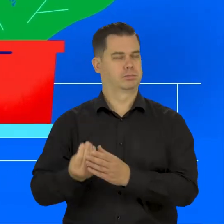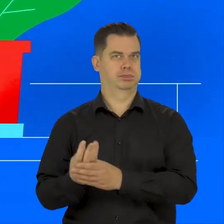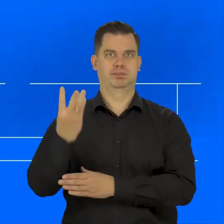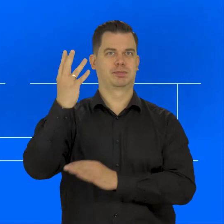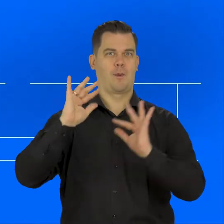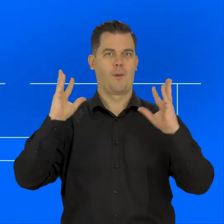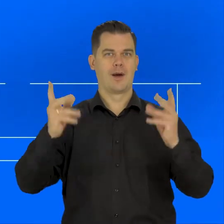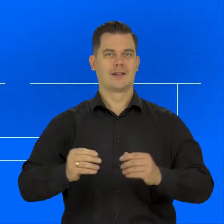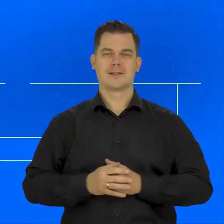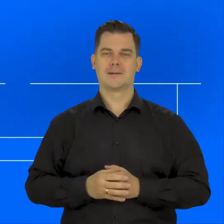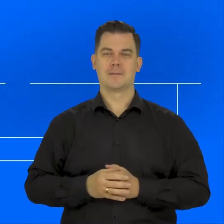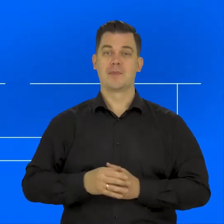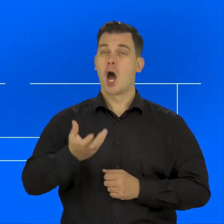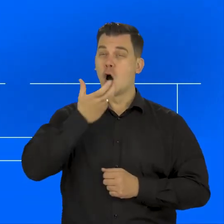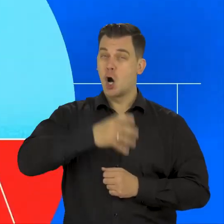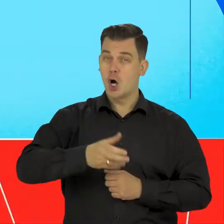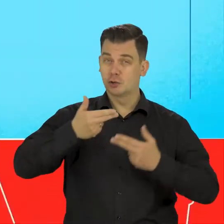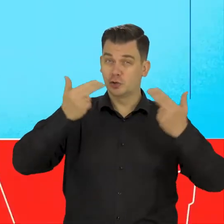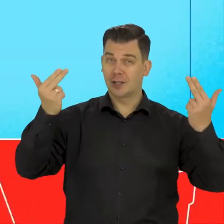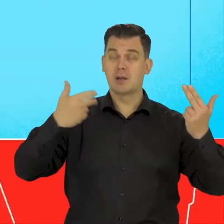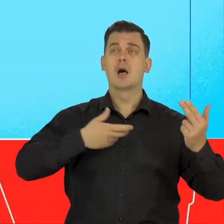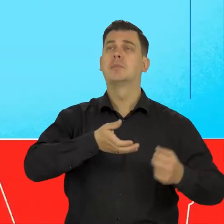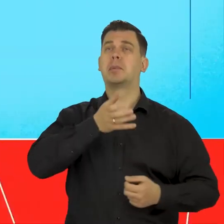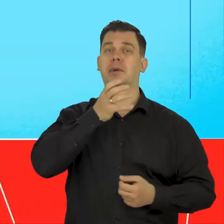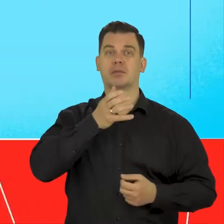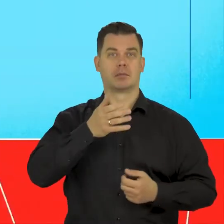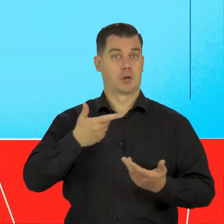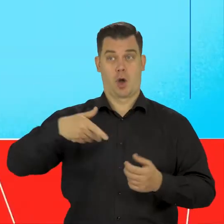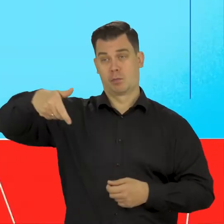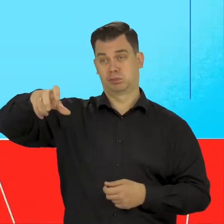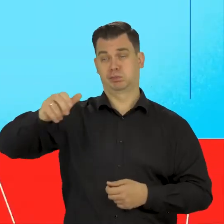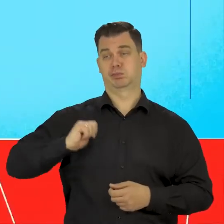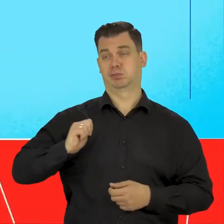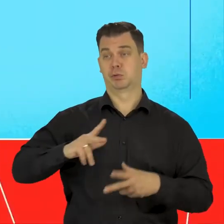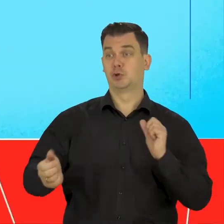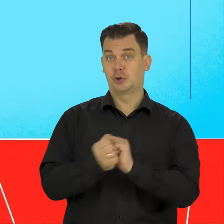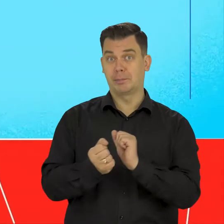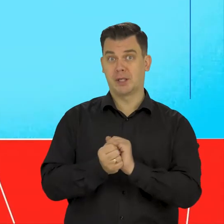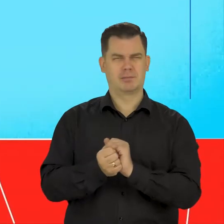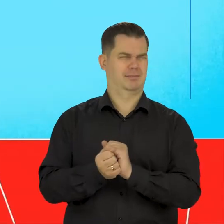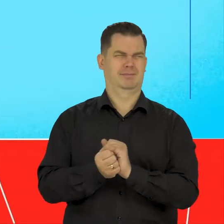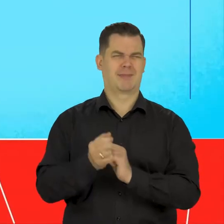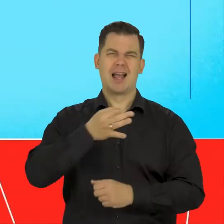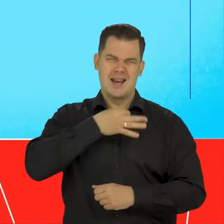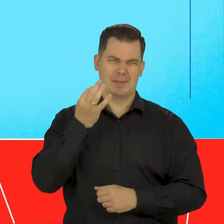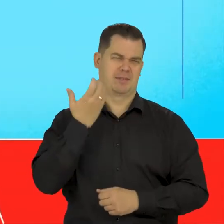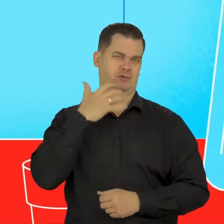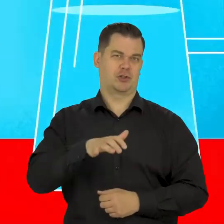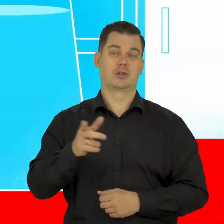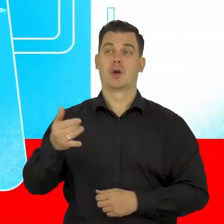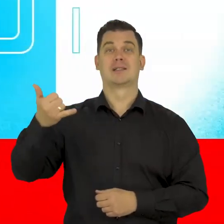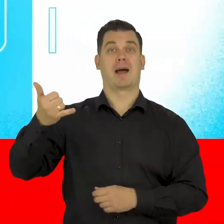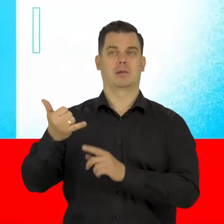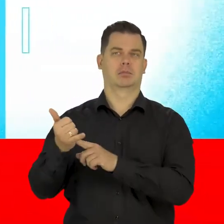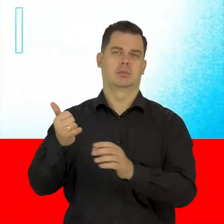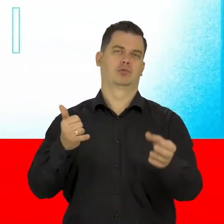świetnie rosły. Gdy w gorący dzień chcemy się napić, zamiast odkręcać kran i czekać na zimną wodę, lepiej wcześniej bladziem do